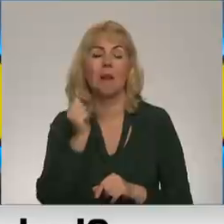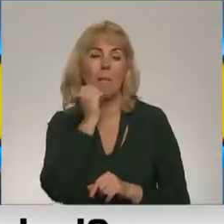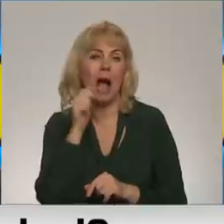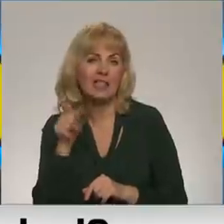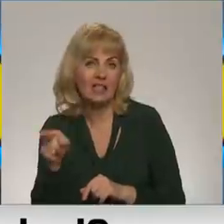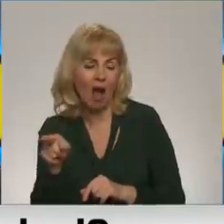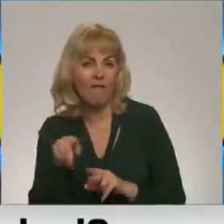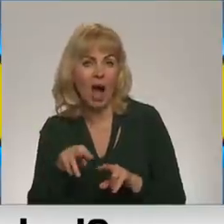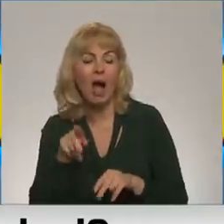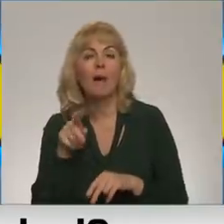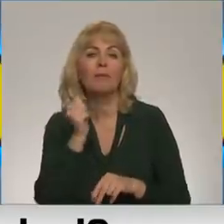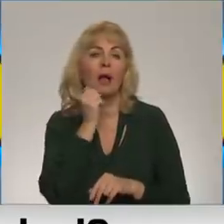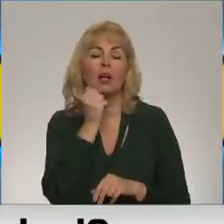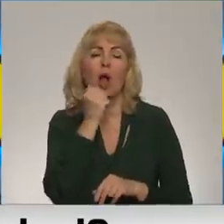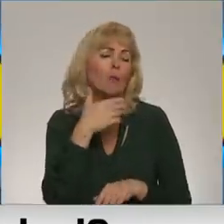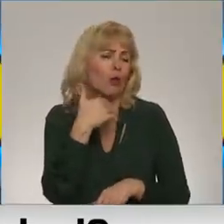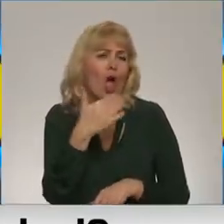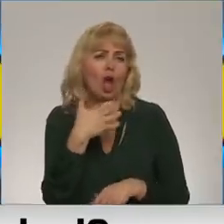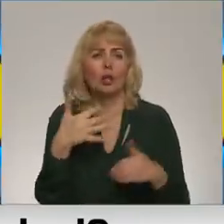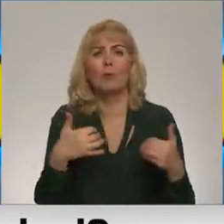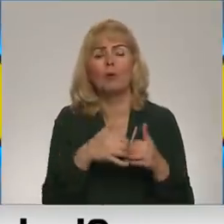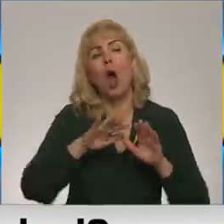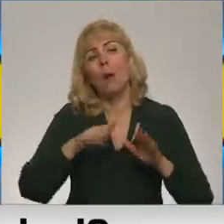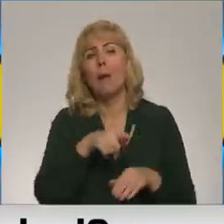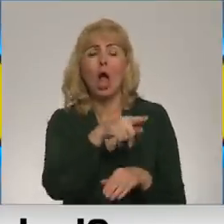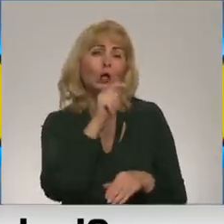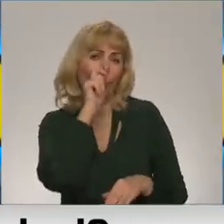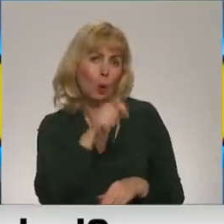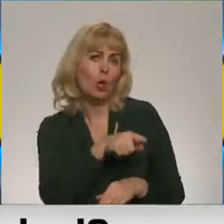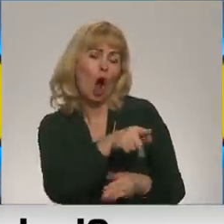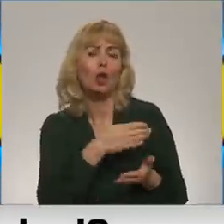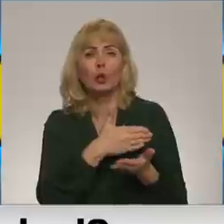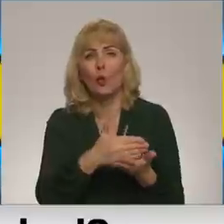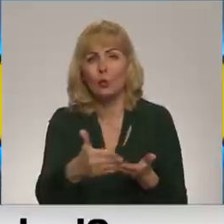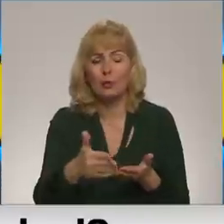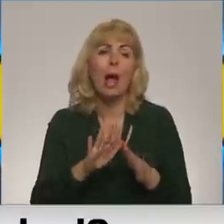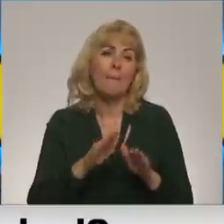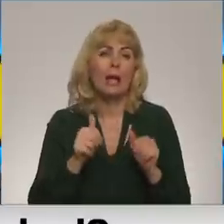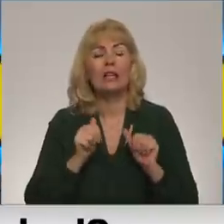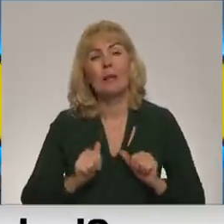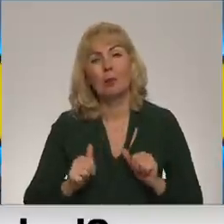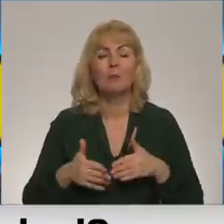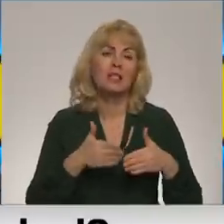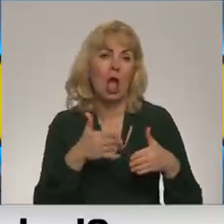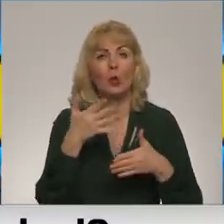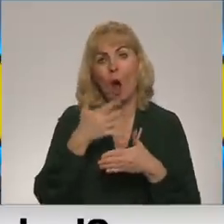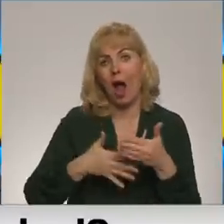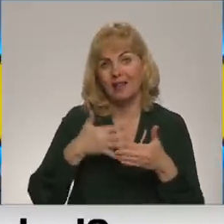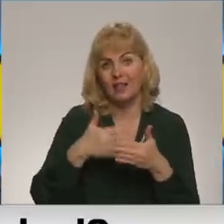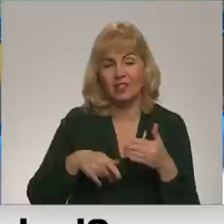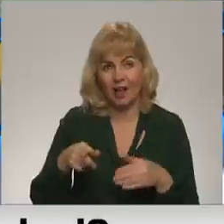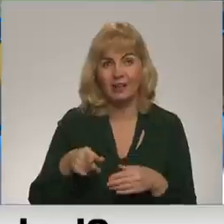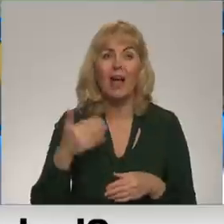ka Kremlis jau negrib šo karu, bet ir, kur Ukraiņi ir tie, kas turpina. Kremlis mēģina diplomātiskajiem saļējām atrisināt kaut kādā veidā. Tas ir, ka